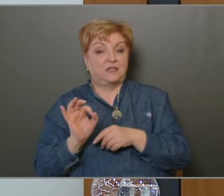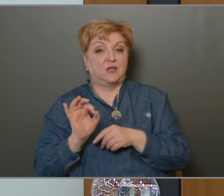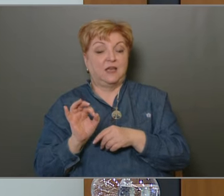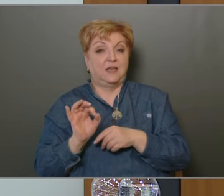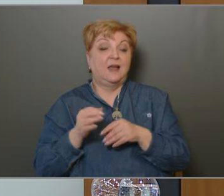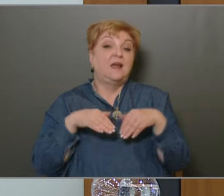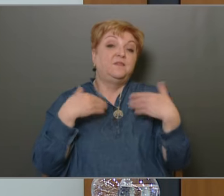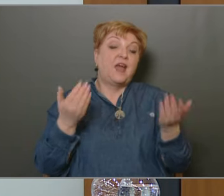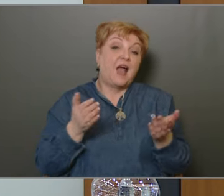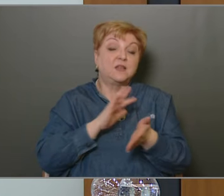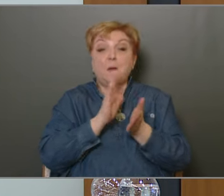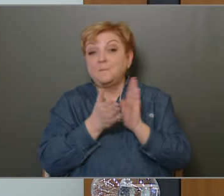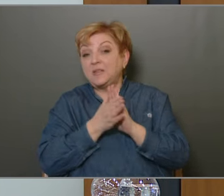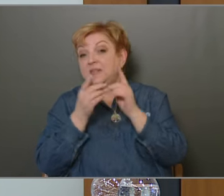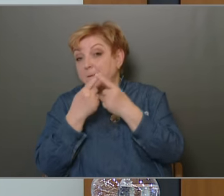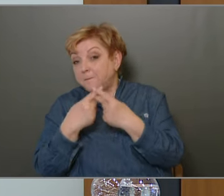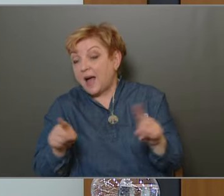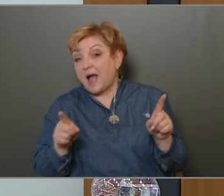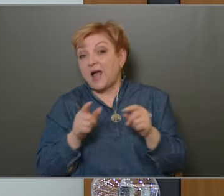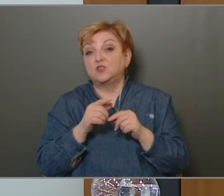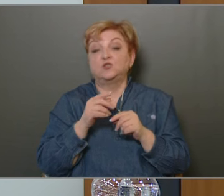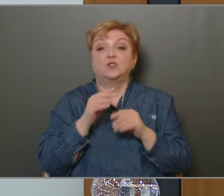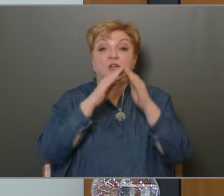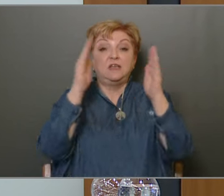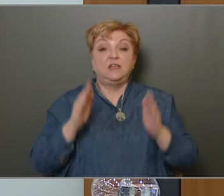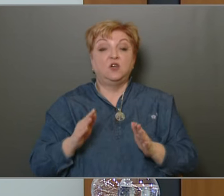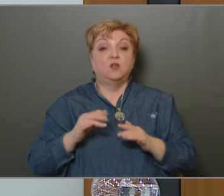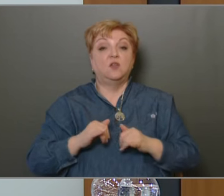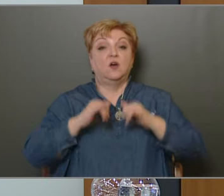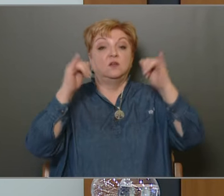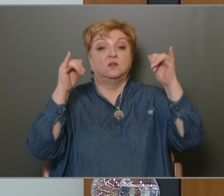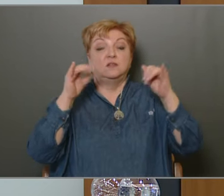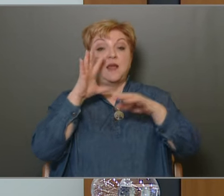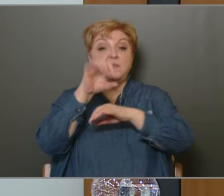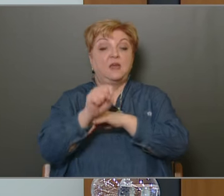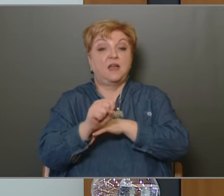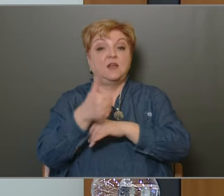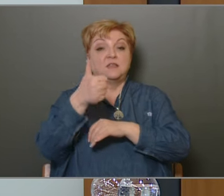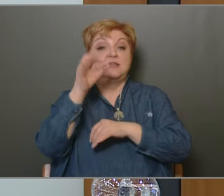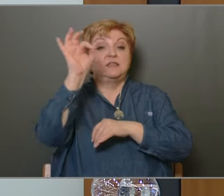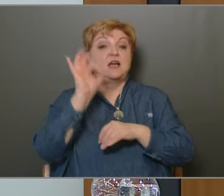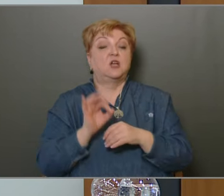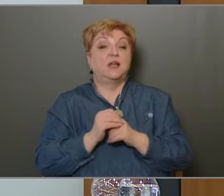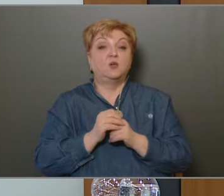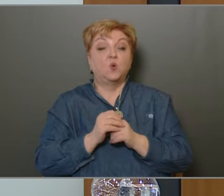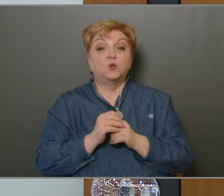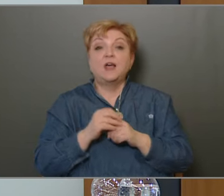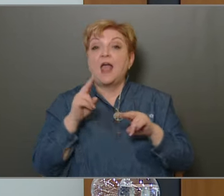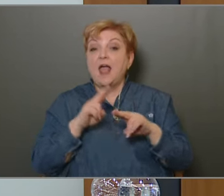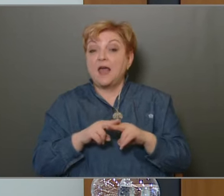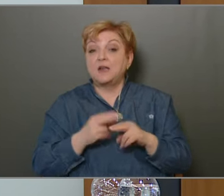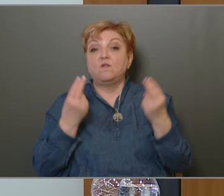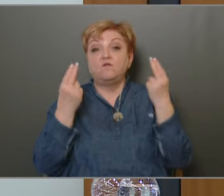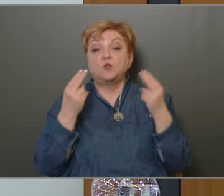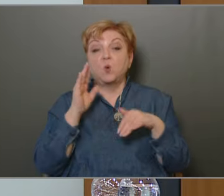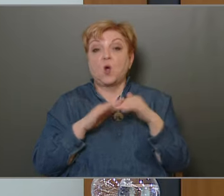tehát minden más ezévi ingatlan vagyon növekedés nem éri el az 1 százalékot. Erre a